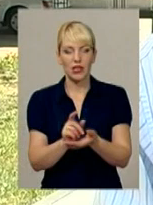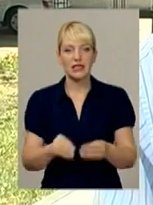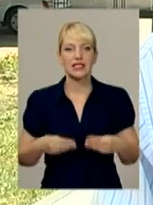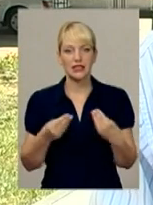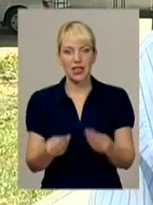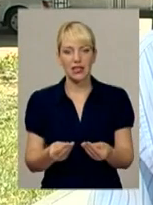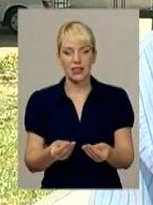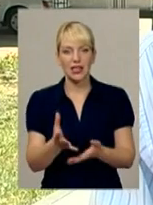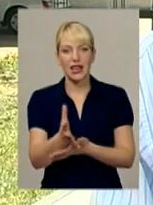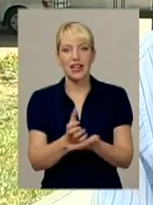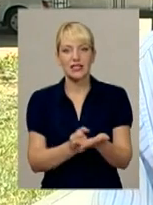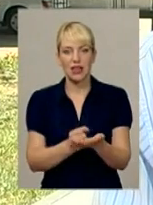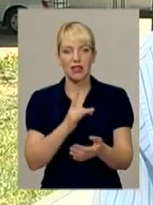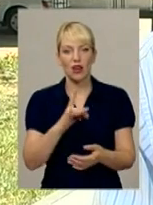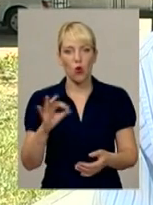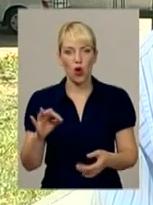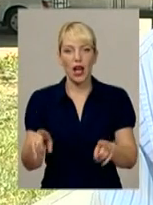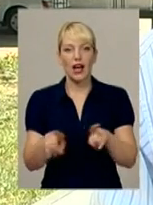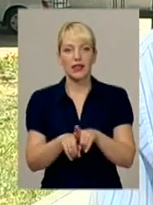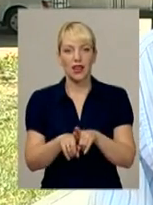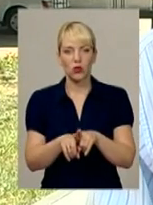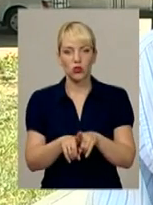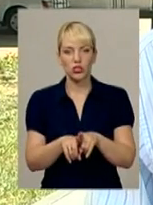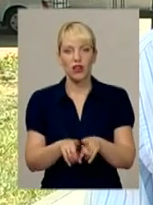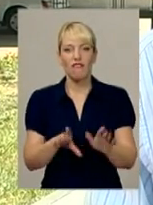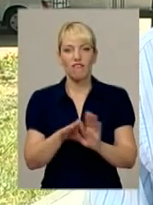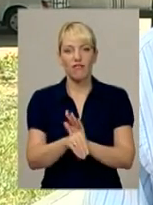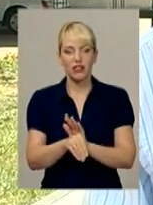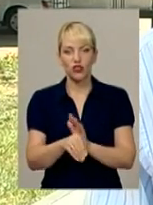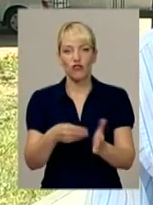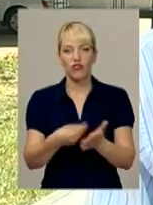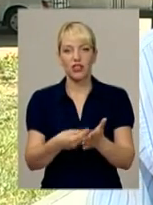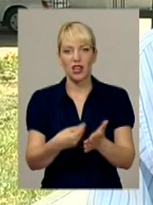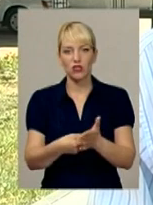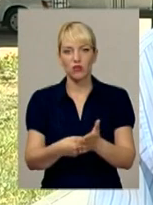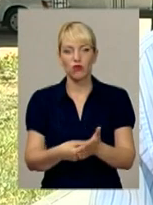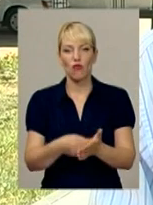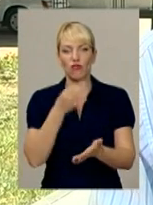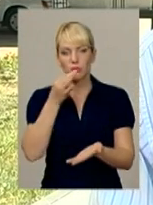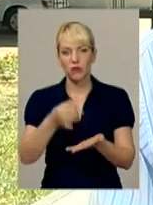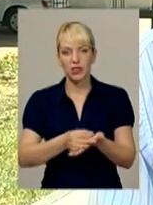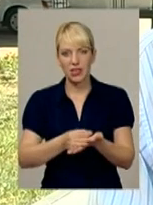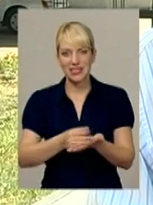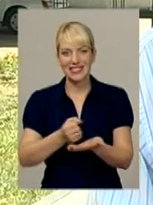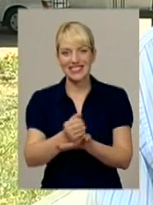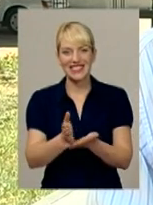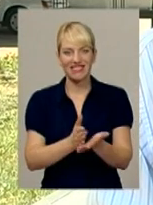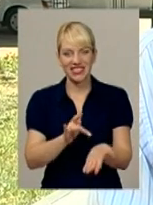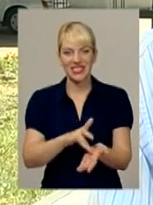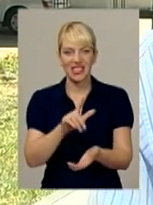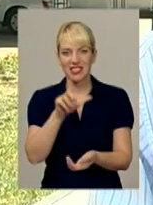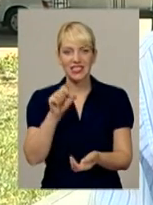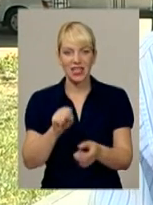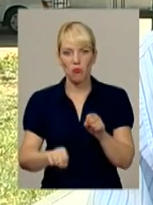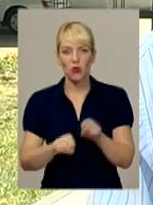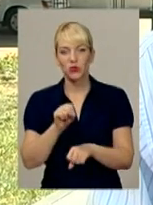резервний РРО, а також введено фінансову відповідальність сервісних центрів за